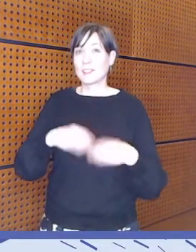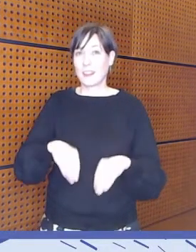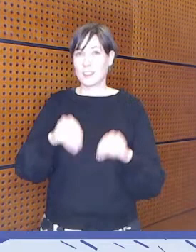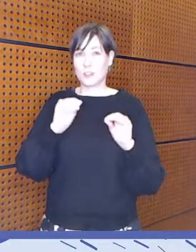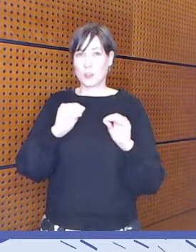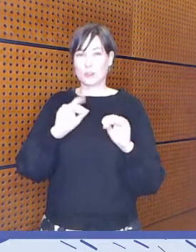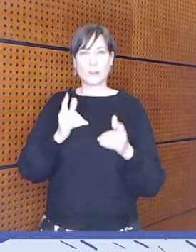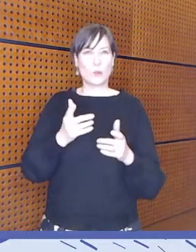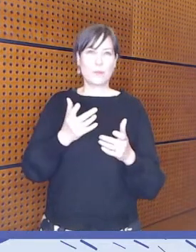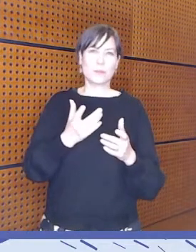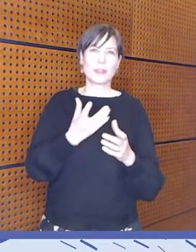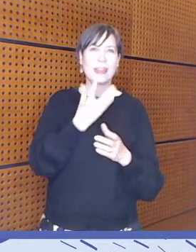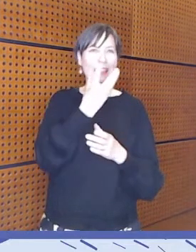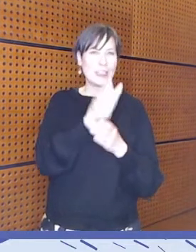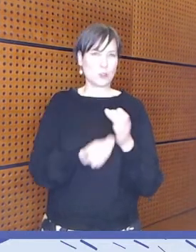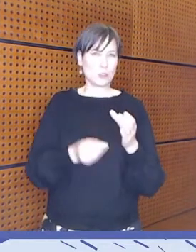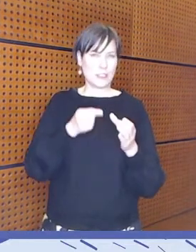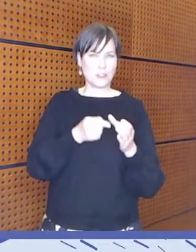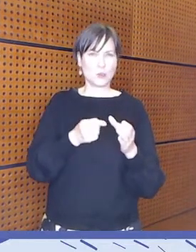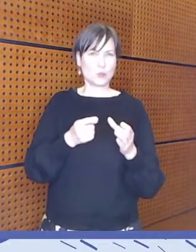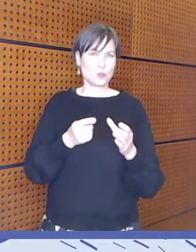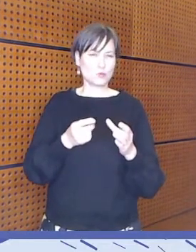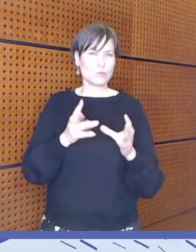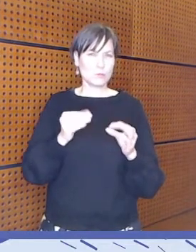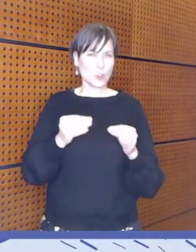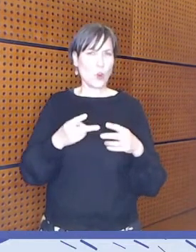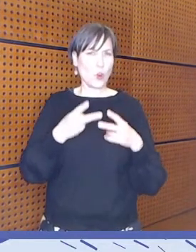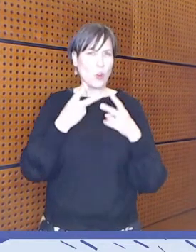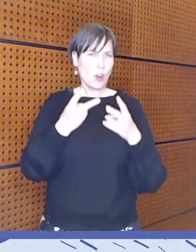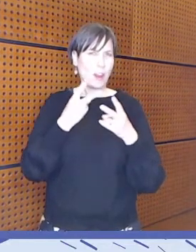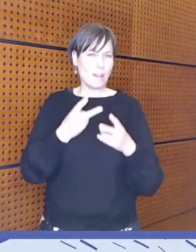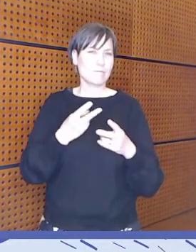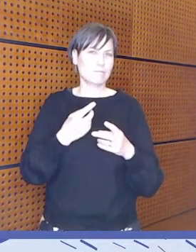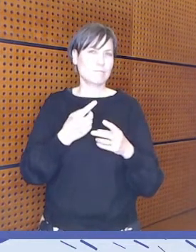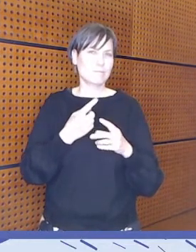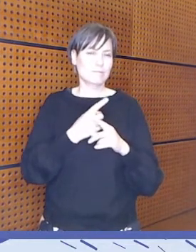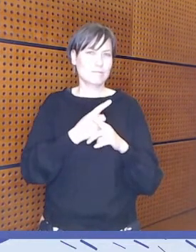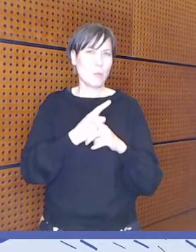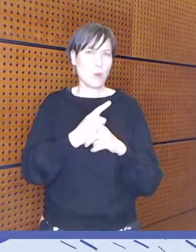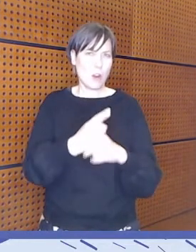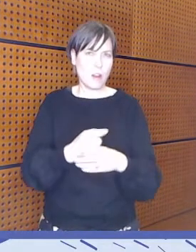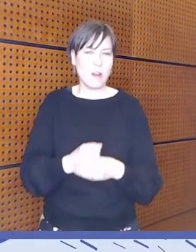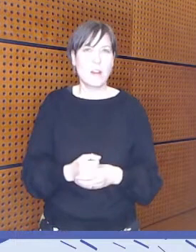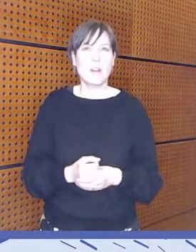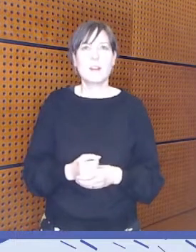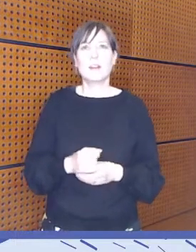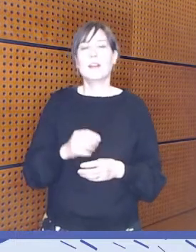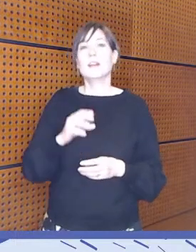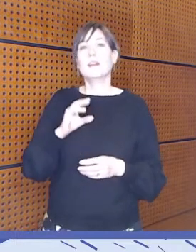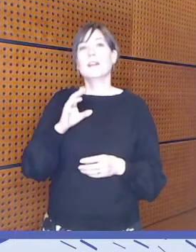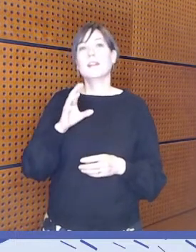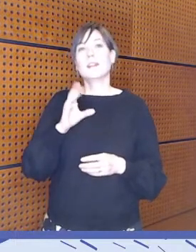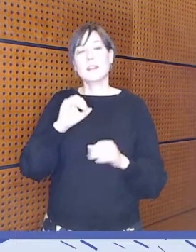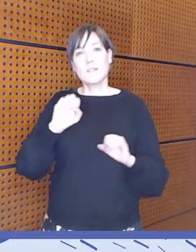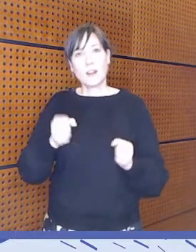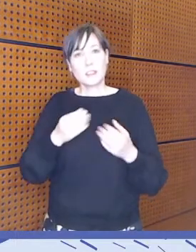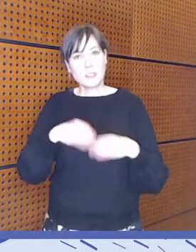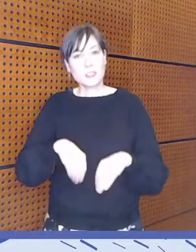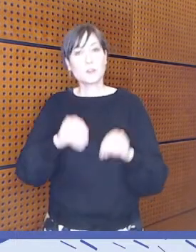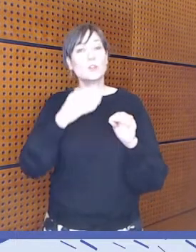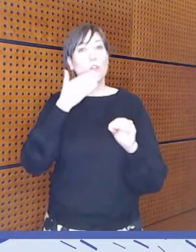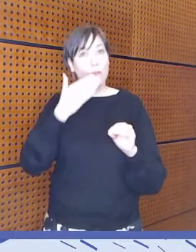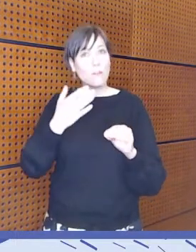inklusiivisuus on niin vahvasti siellä mukana, niin mä näen, että siellä varsinkin on hyvät saumat